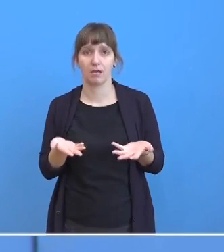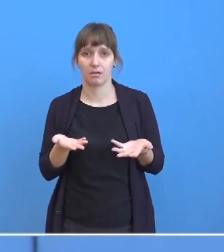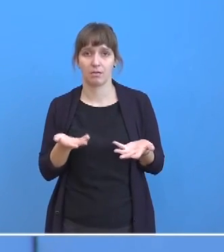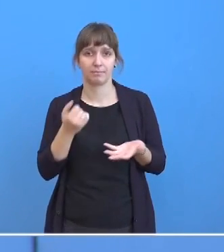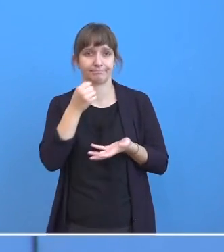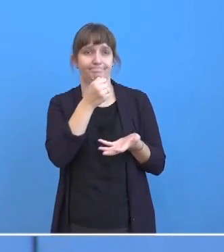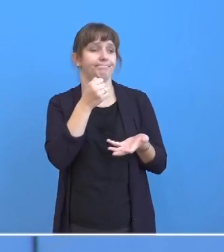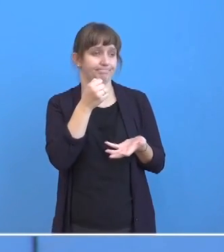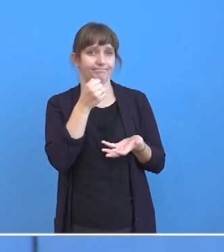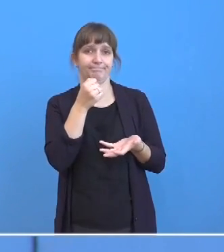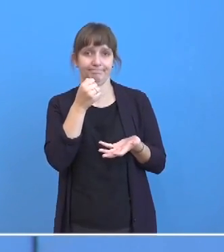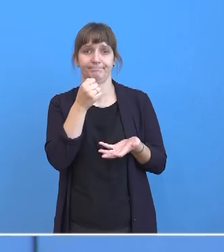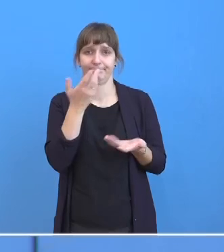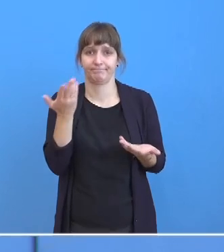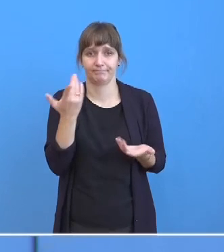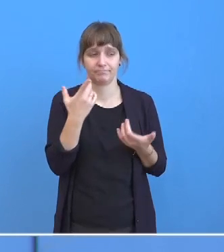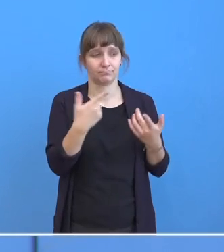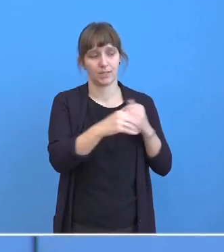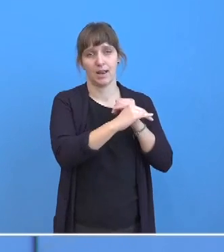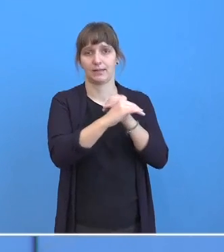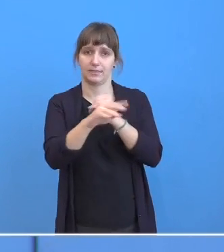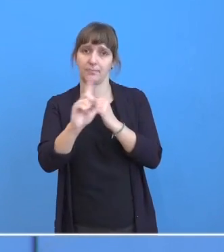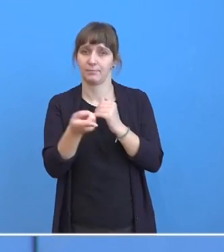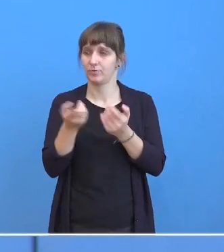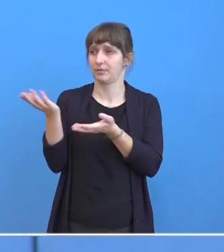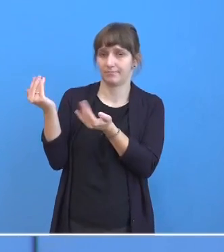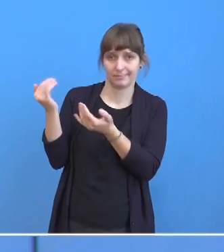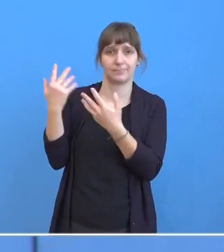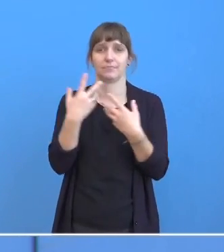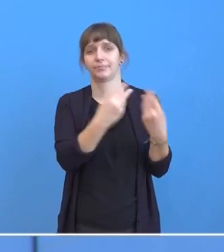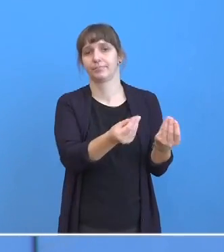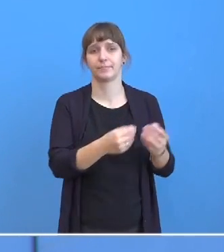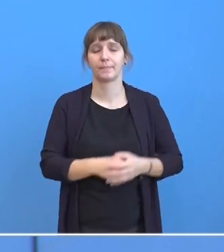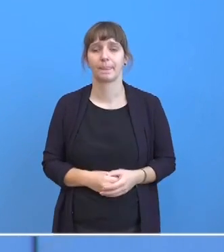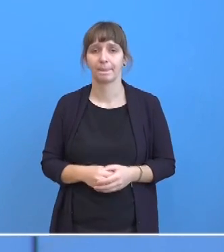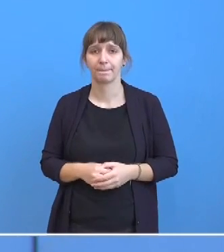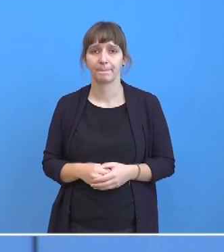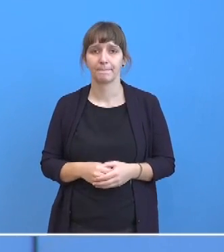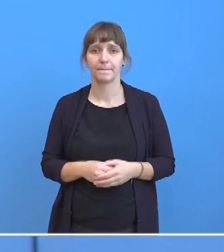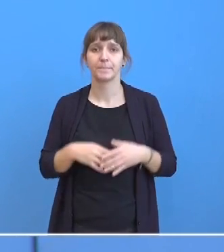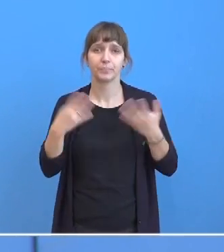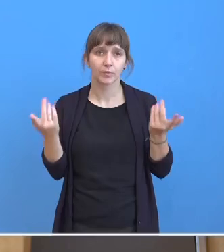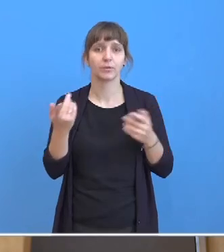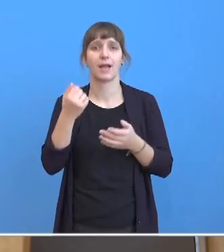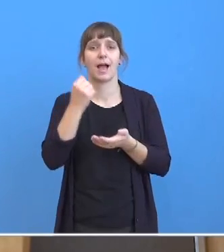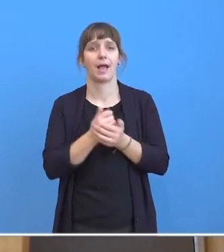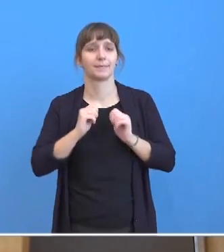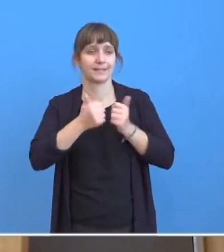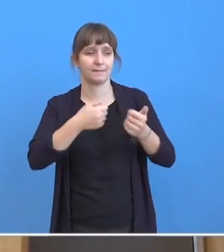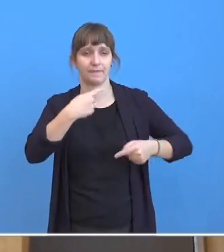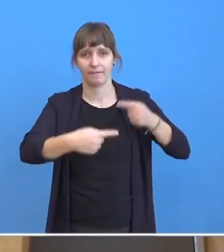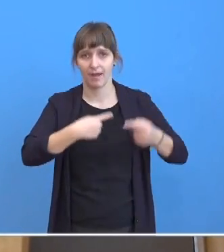Ländern entsprechend abgerufen werden. Und Sie wissen auch, dass im Rahmen von Amtshilfeverfahren auch